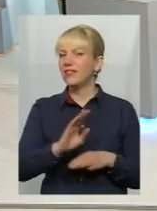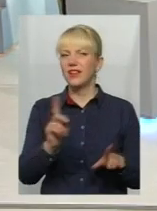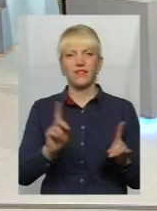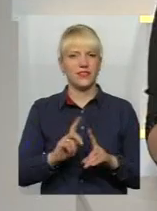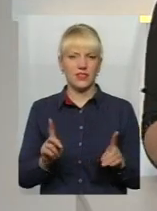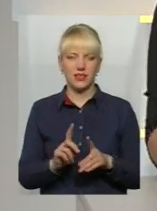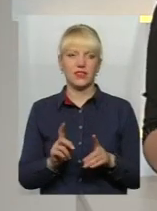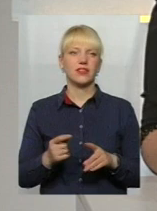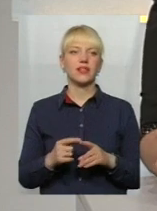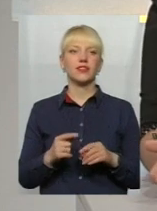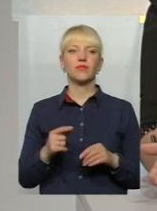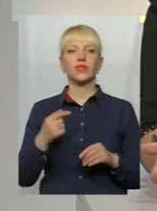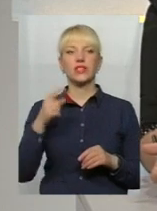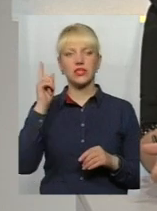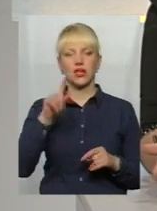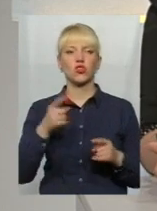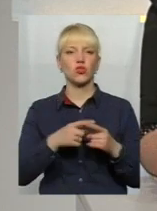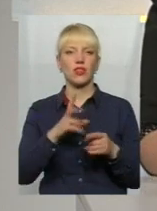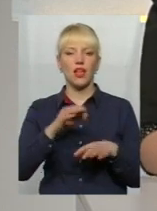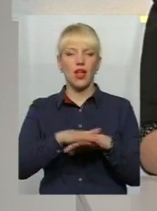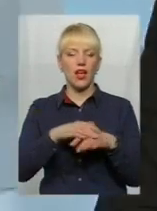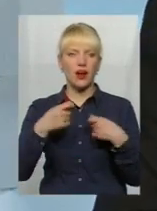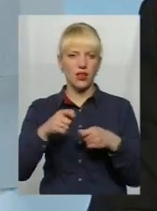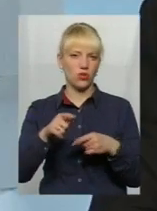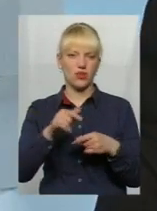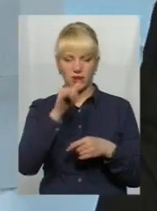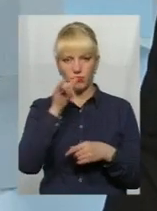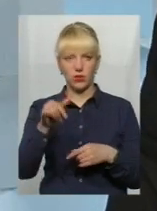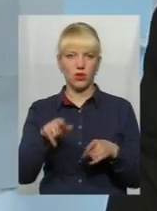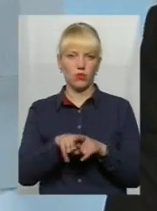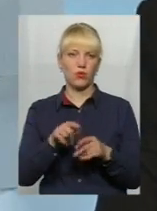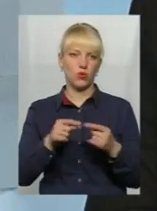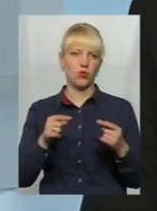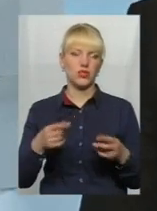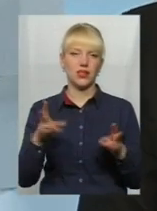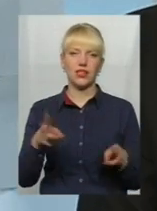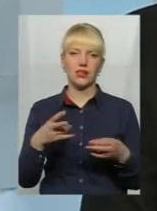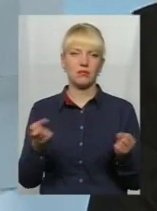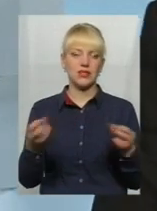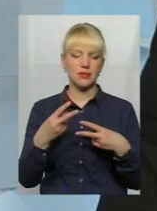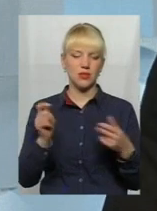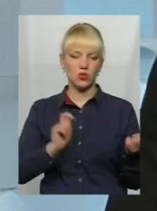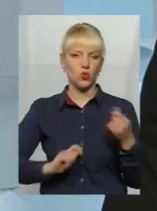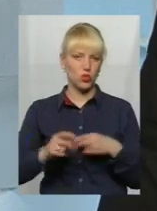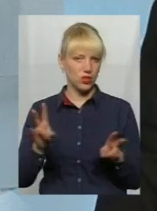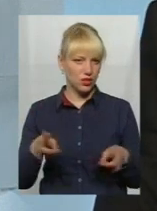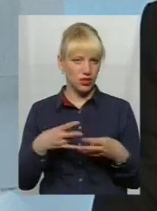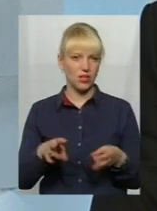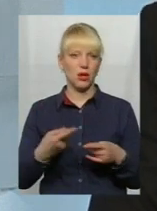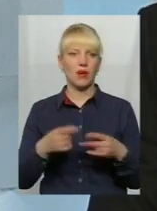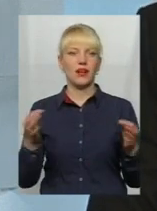робить так. І вони знають просто, що на ринок з такою продукцією їх не пустять, так? Тим більше, що не треба мати собою ніякого спецодягу, не треба мати собою